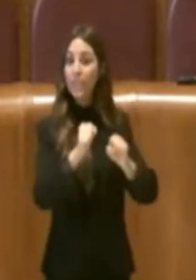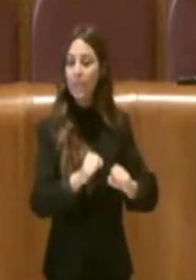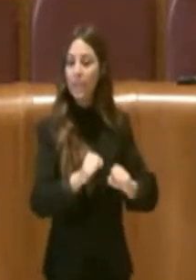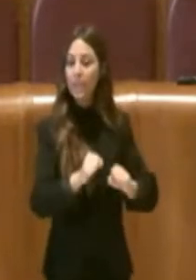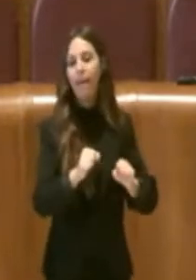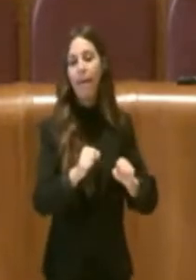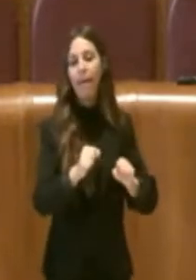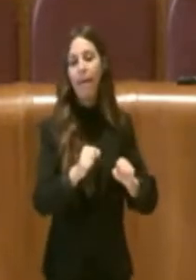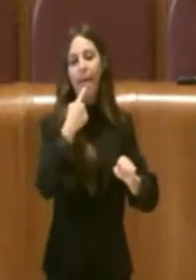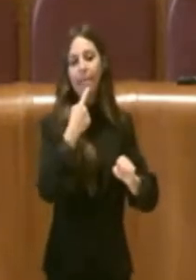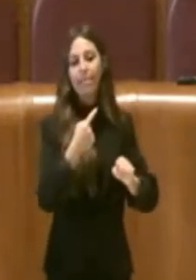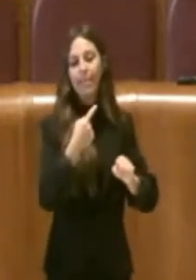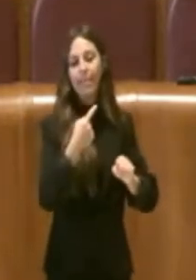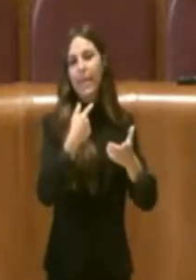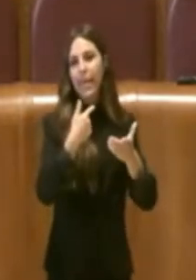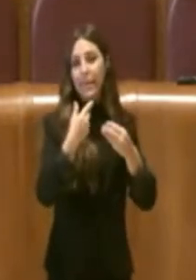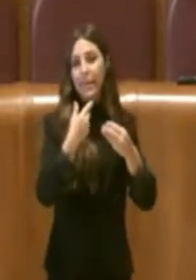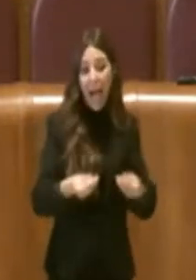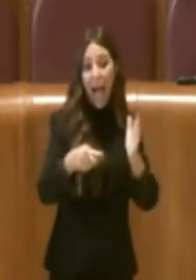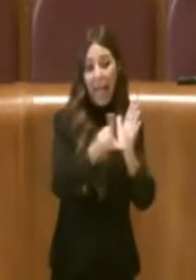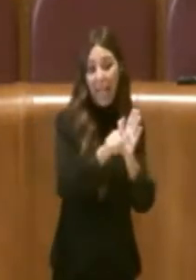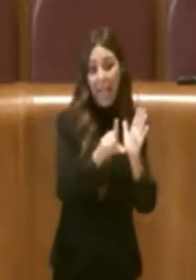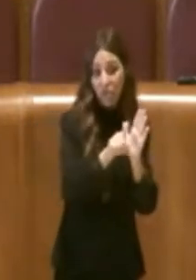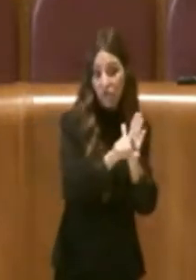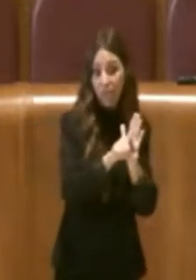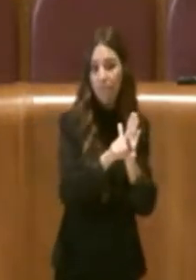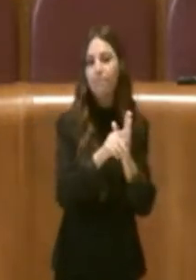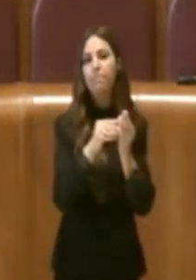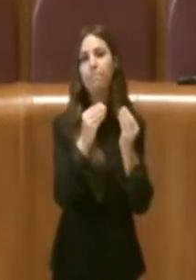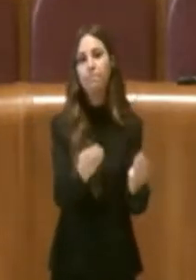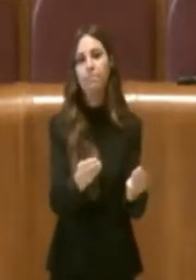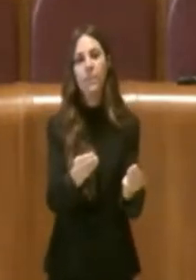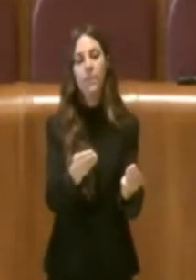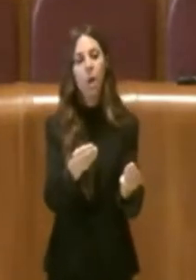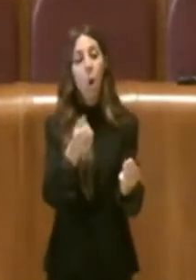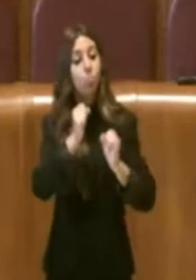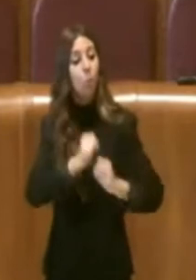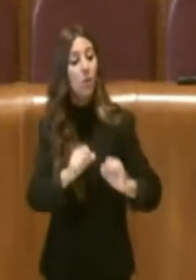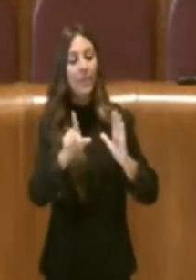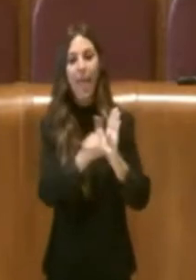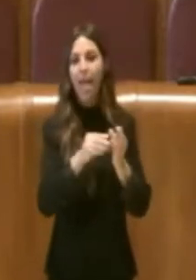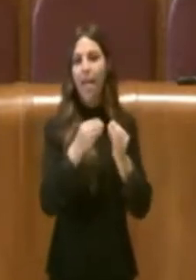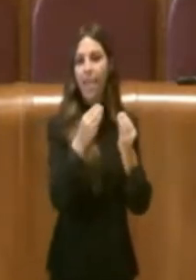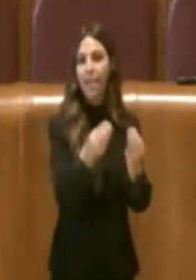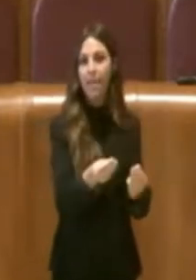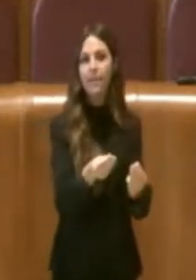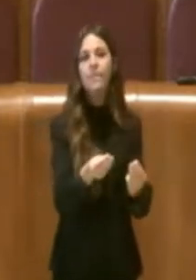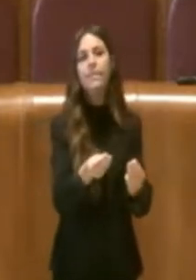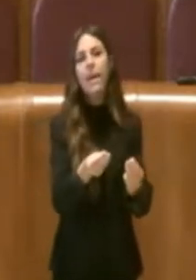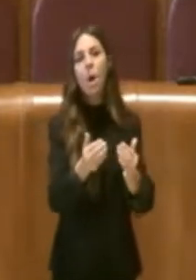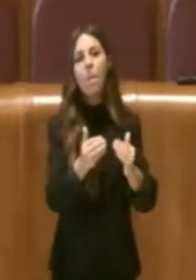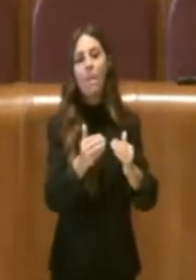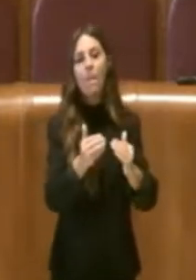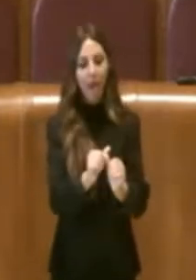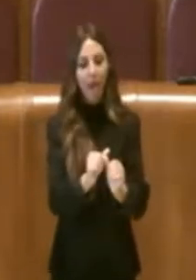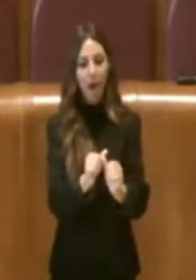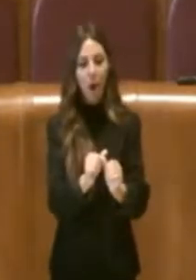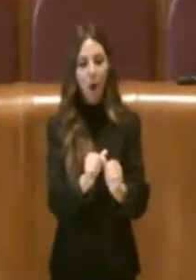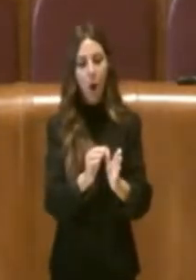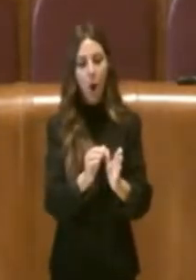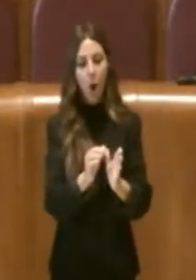legiferare. La possibilità di legiferare è effettivamente in tema di gerarchia delle fonti uno